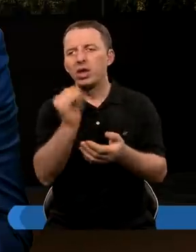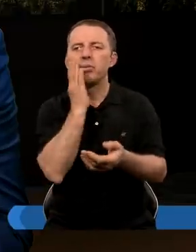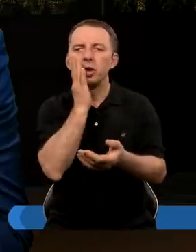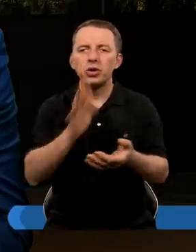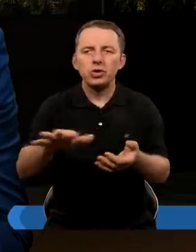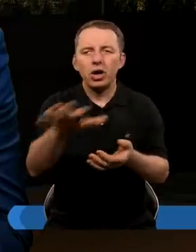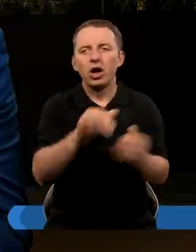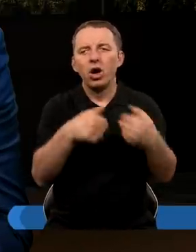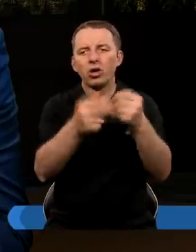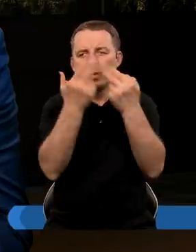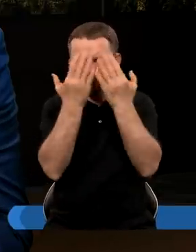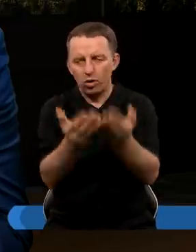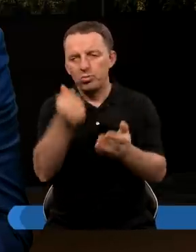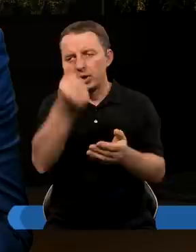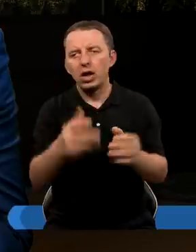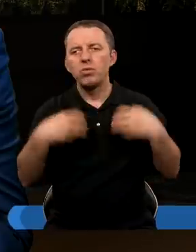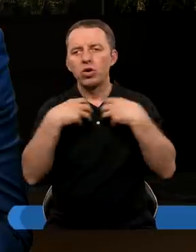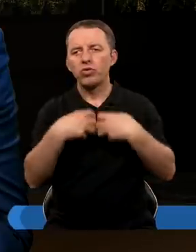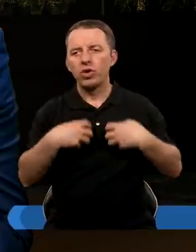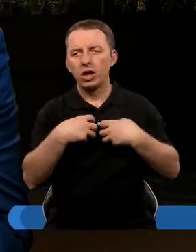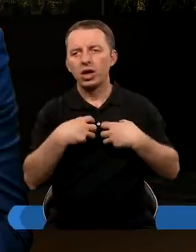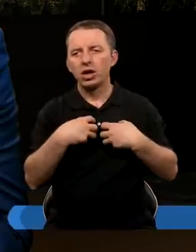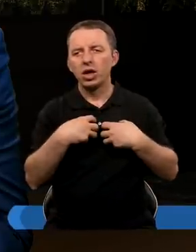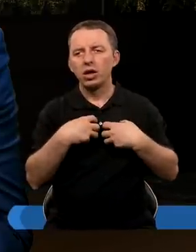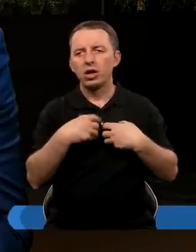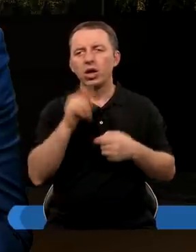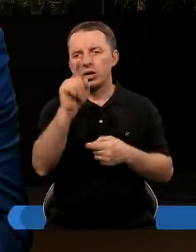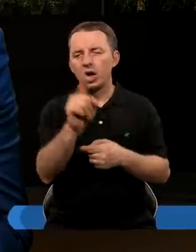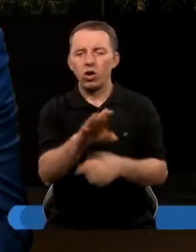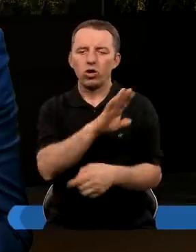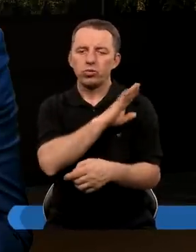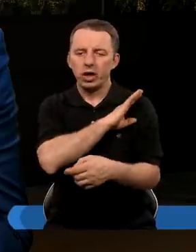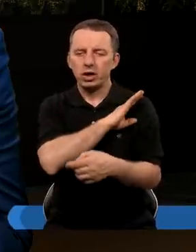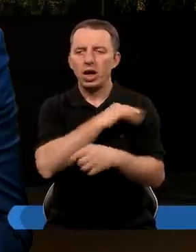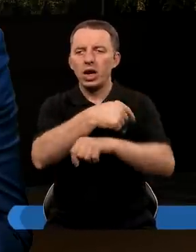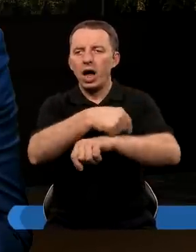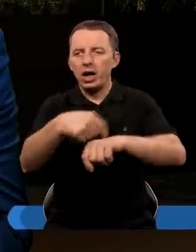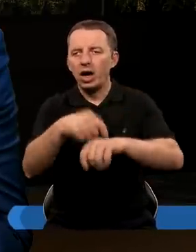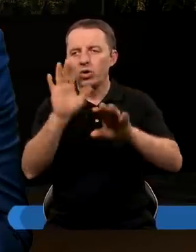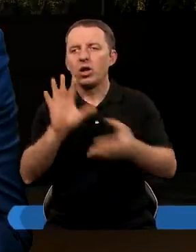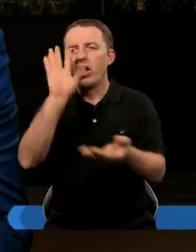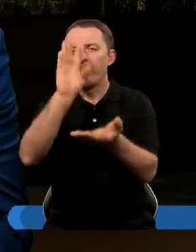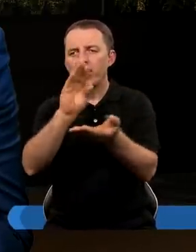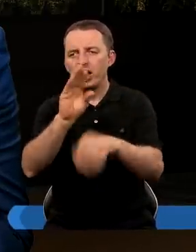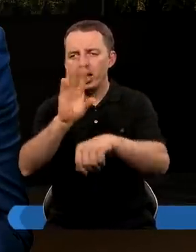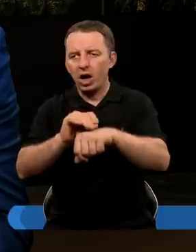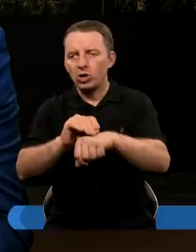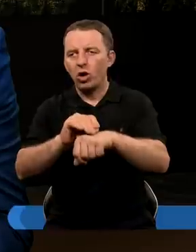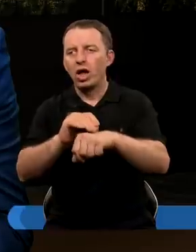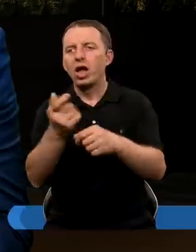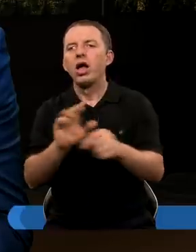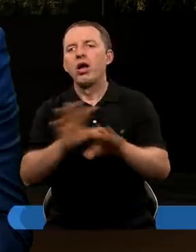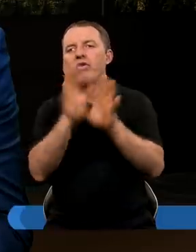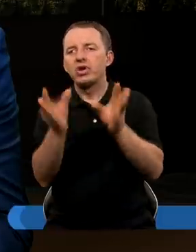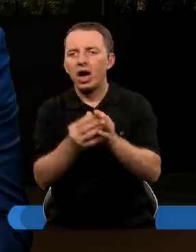i jej mieszkańcy oddają pokłon pierwszemu zwierzęciu, którego śmiertelna rana była wygojona. I